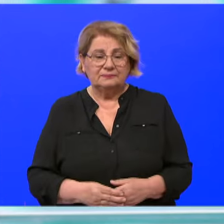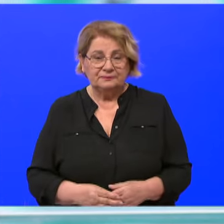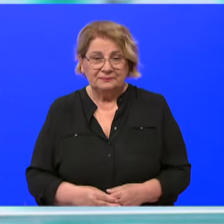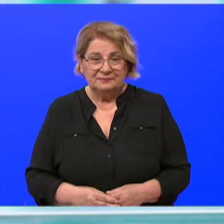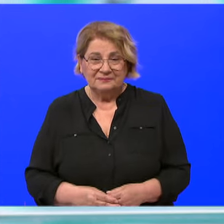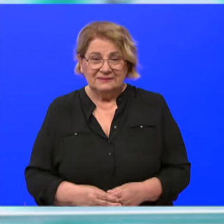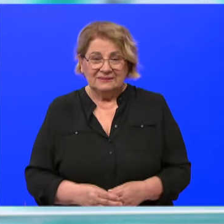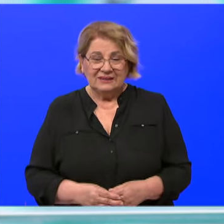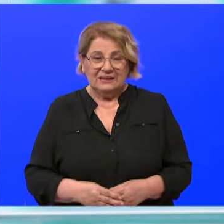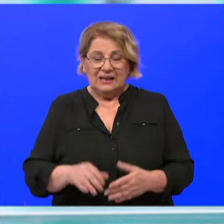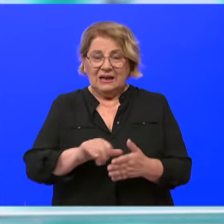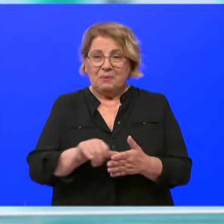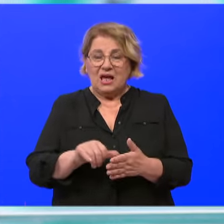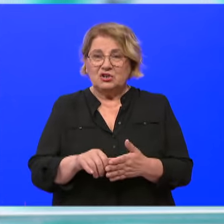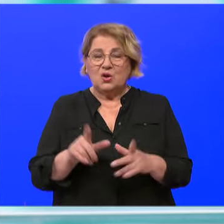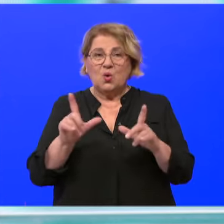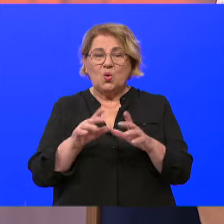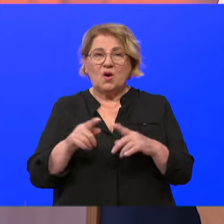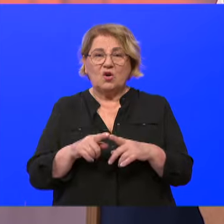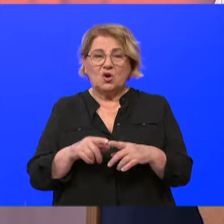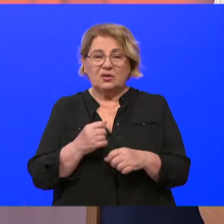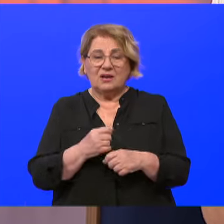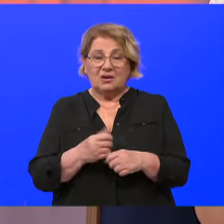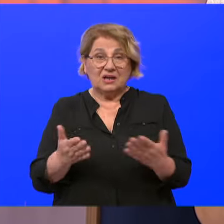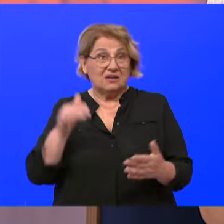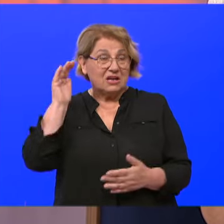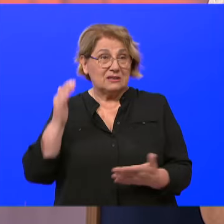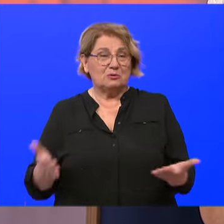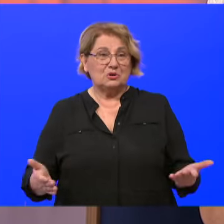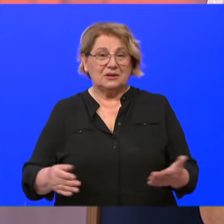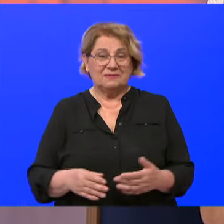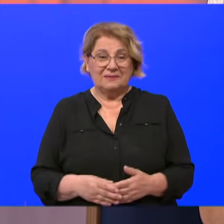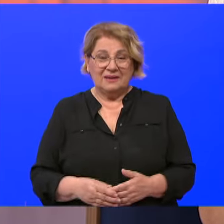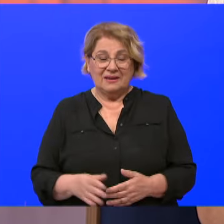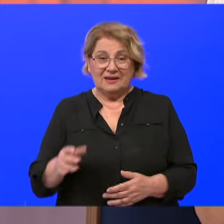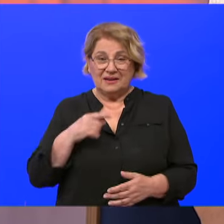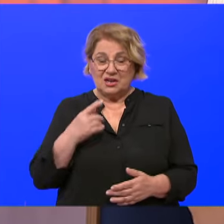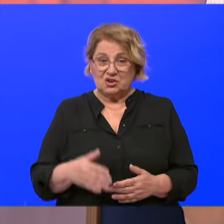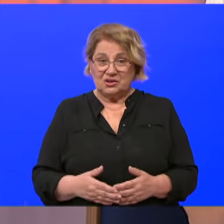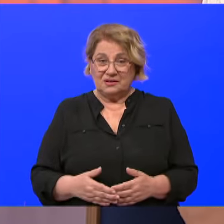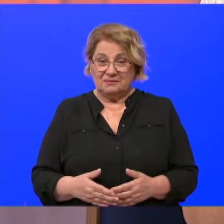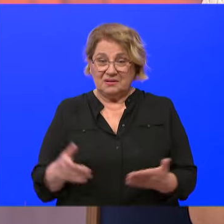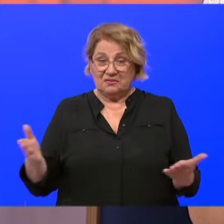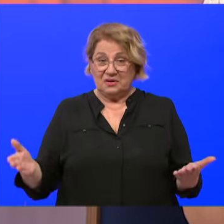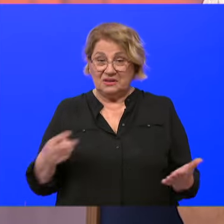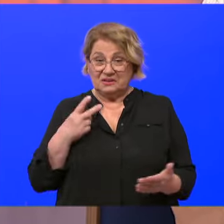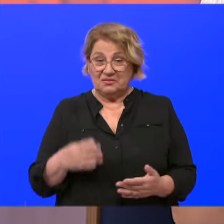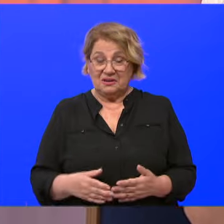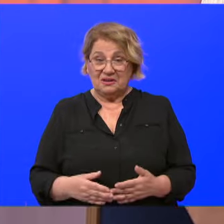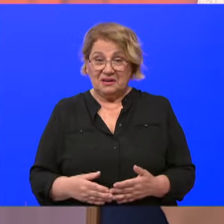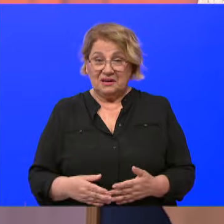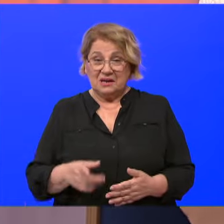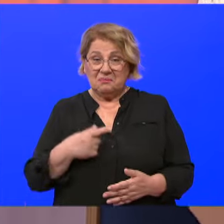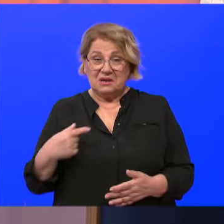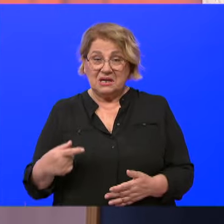Plaćamo ih na ugovor o dijelu i tako. Ali kad vas ovako slušam, evo poštovani gledatelji, zaćete reći, pogledajte vi njega kako on kaže.